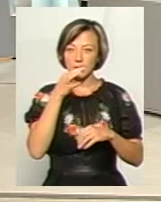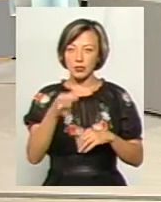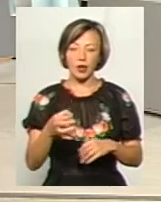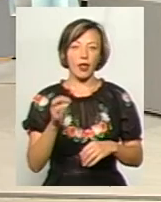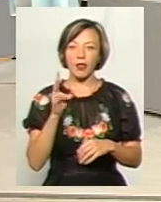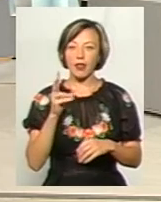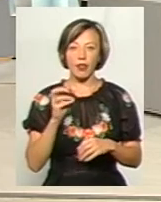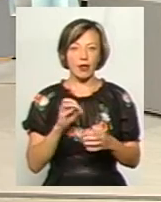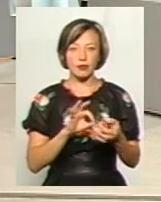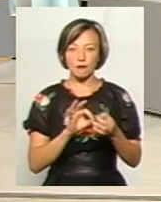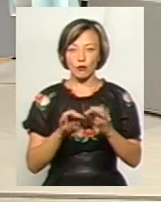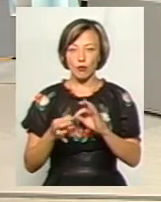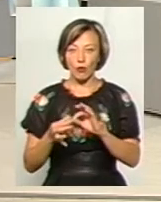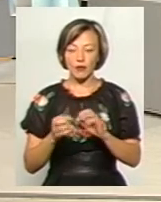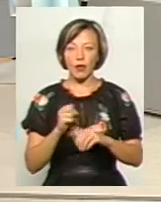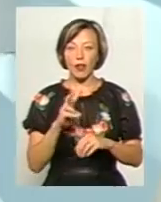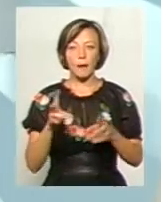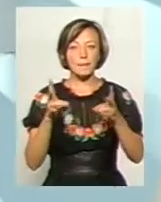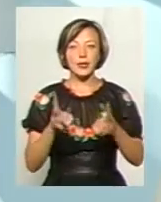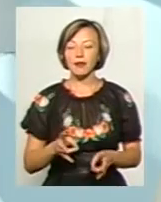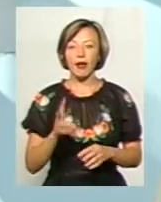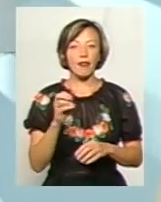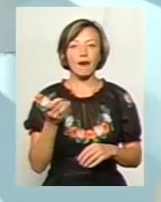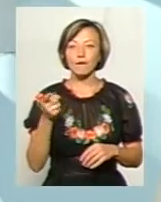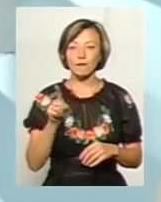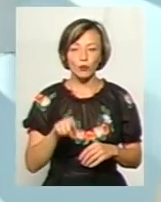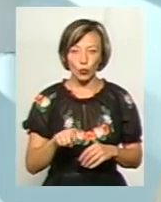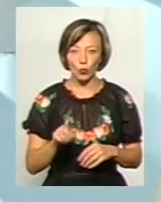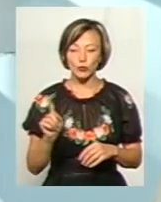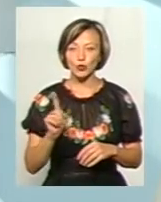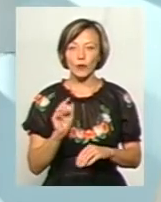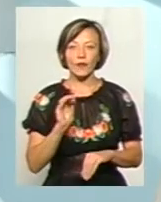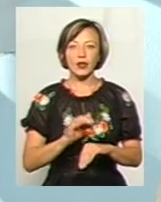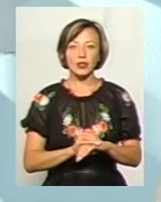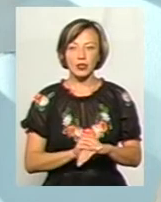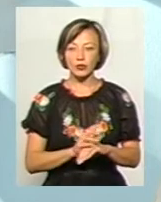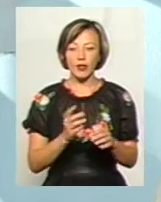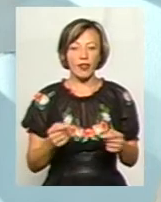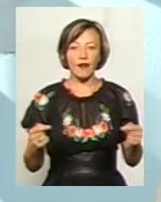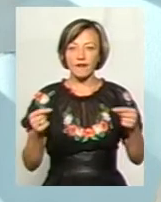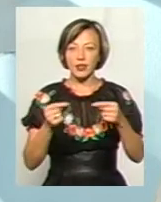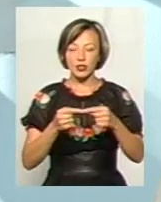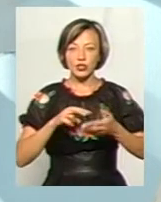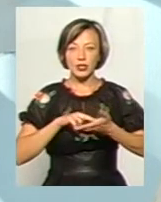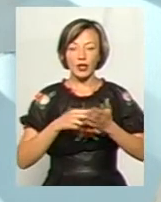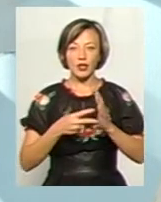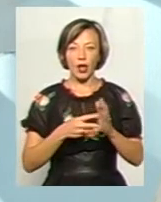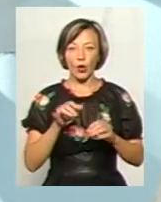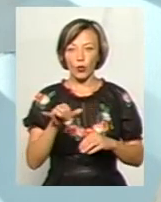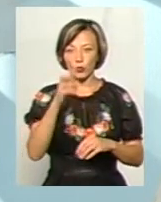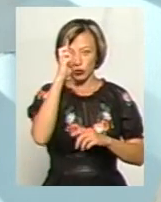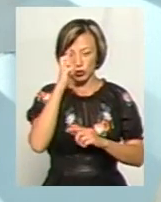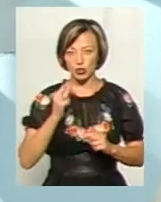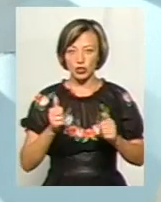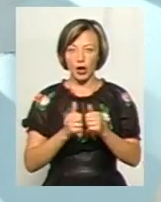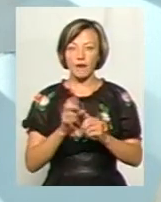сформульована, але біда навіть не в тому. Біда в тому, що фактично не визначена стратегія у державі на